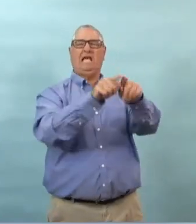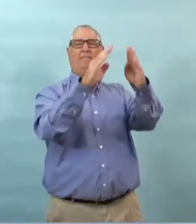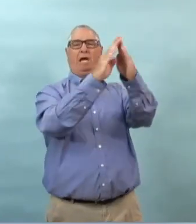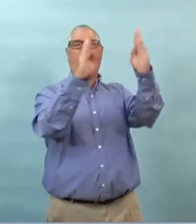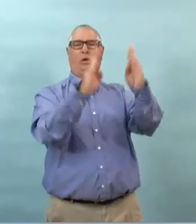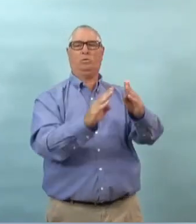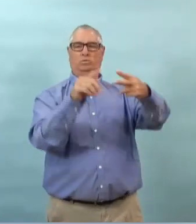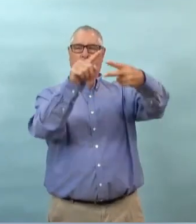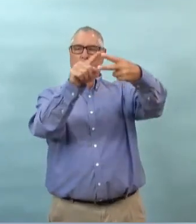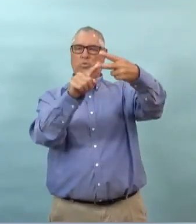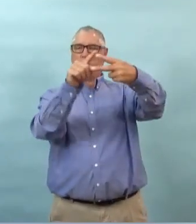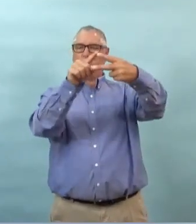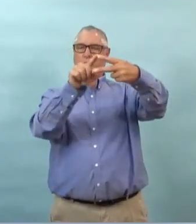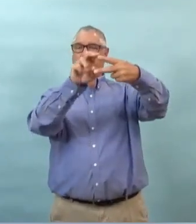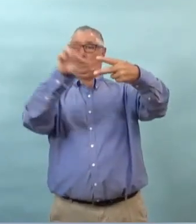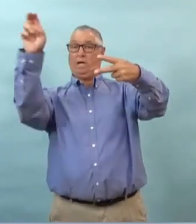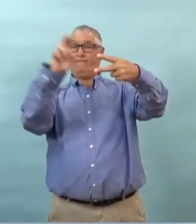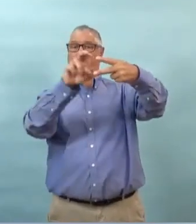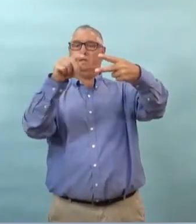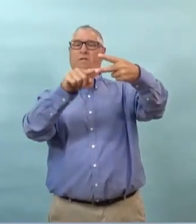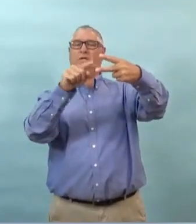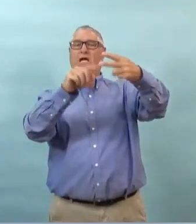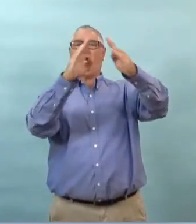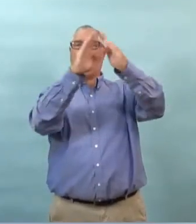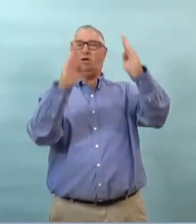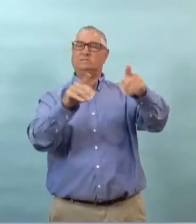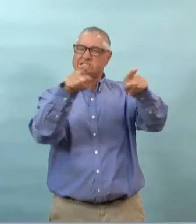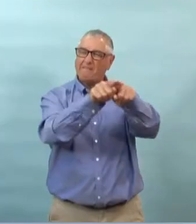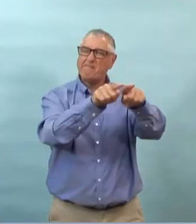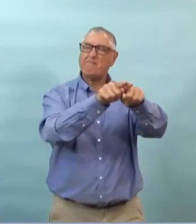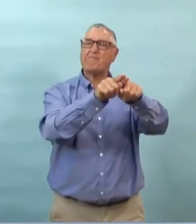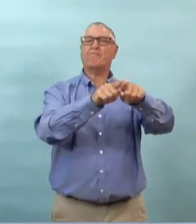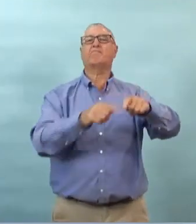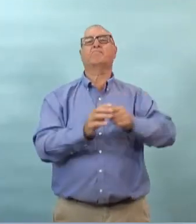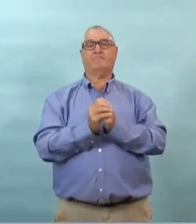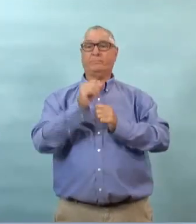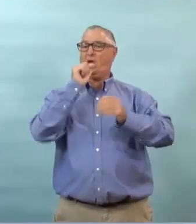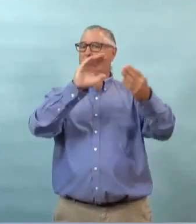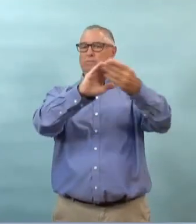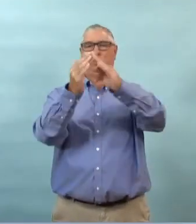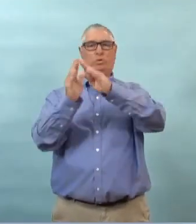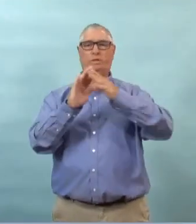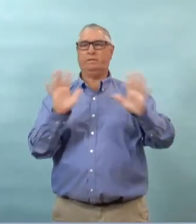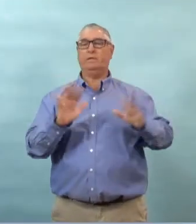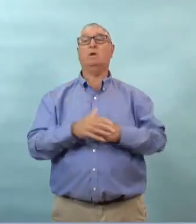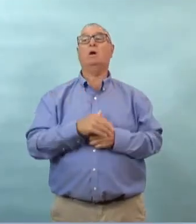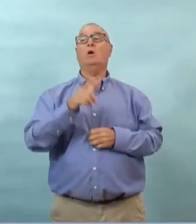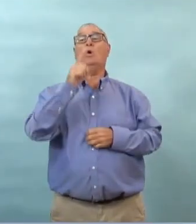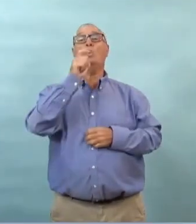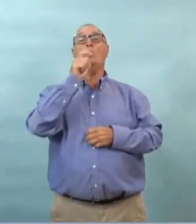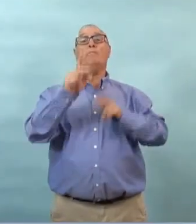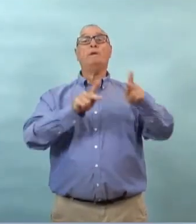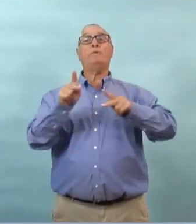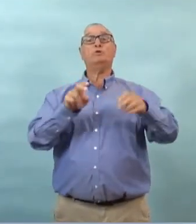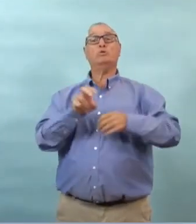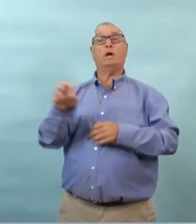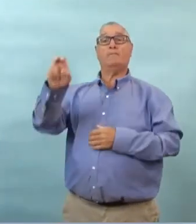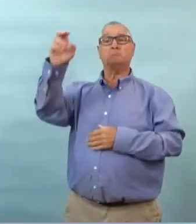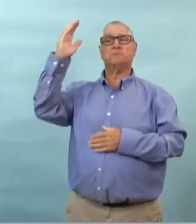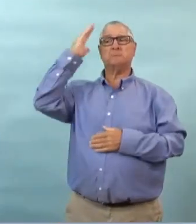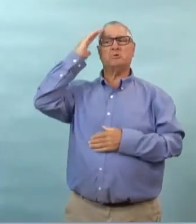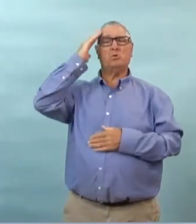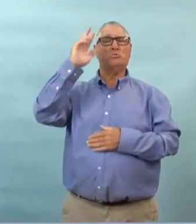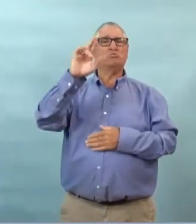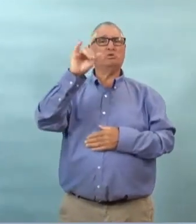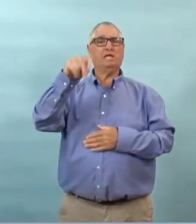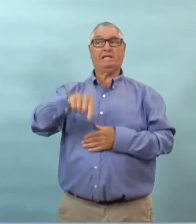alors pour la personne qui a voyagé cette personne connaît le risque cette personne savait ce qu'elle devait faire et elle savait